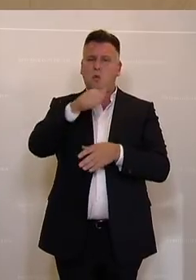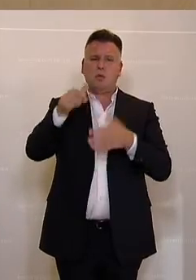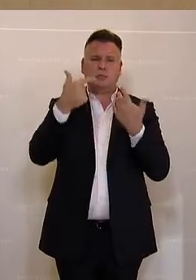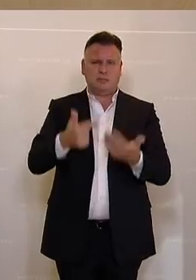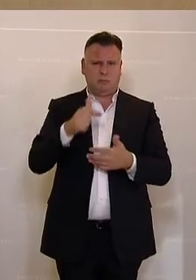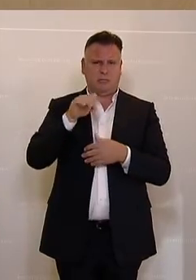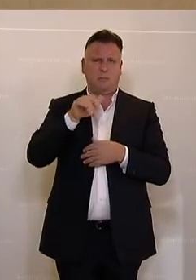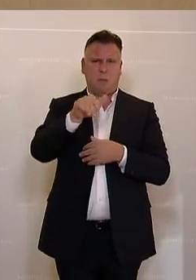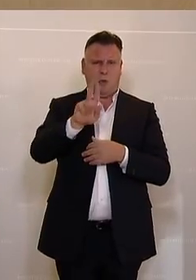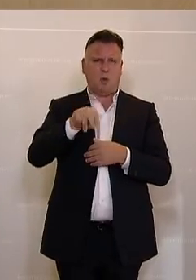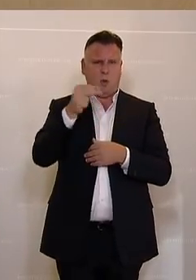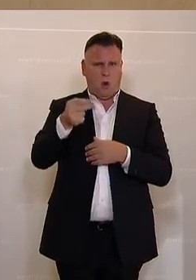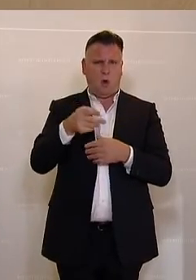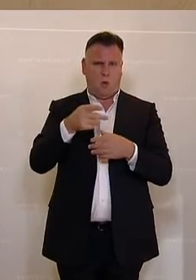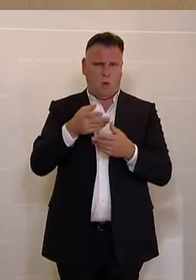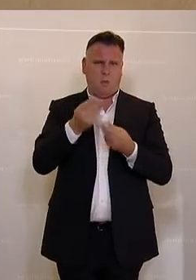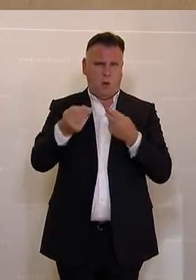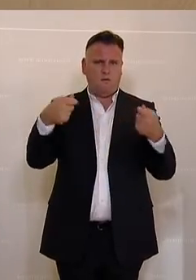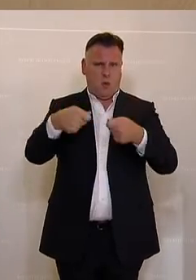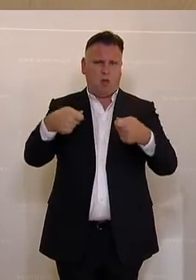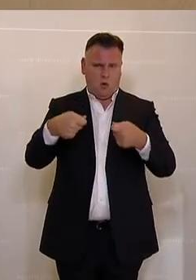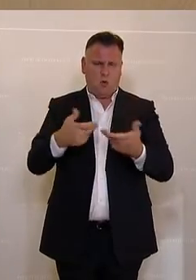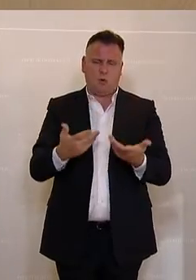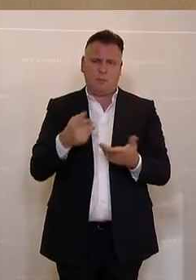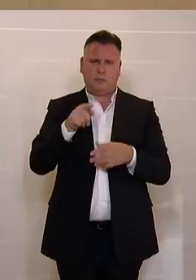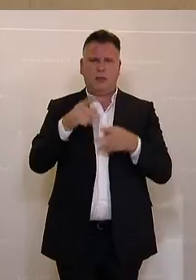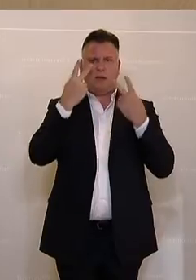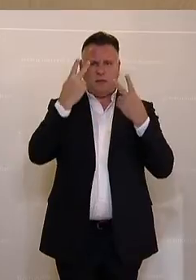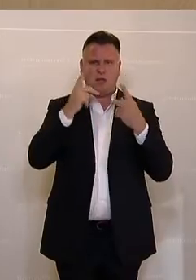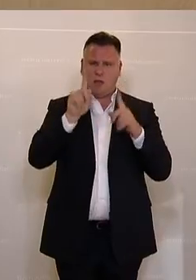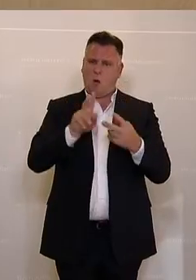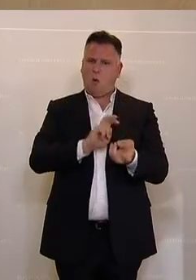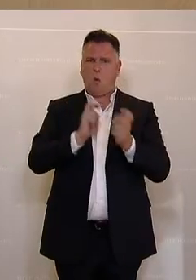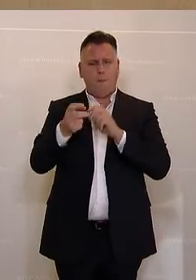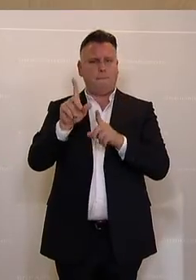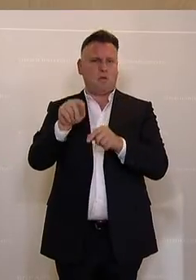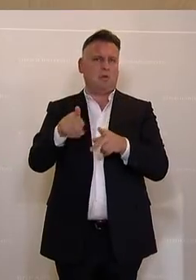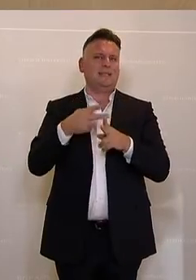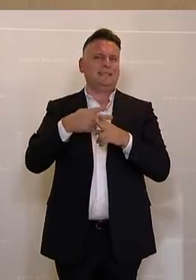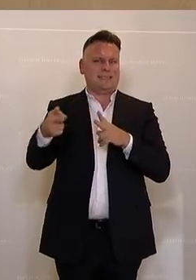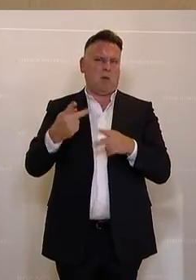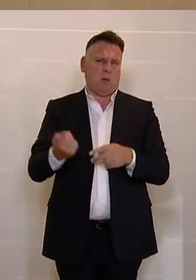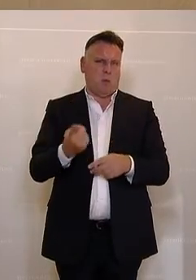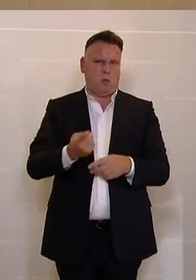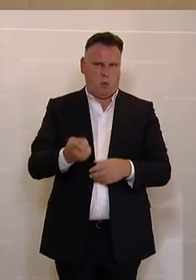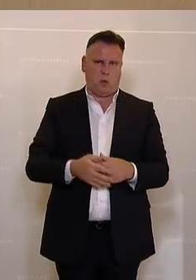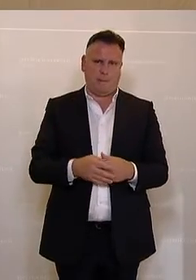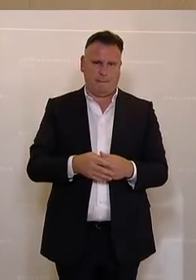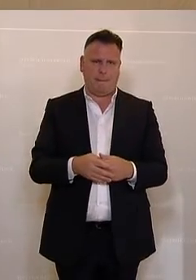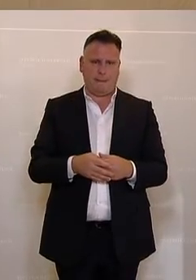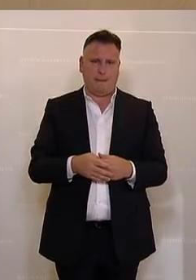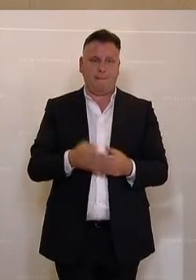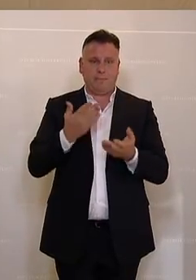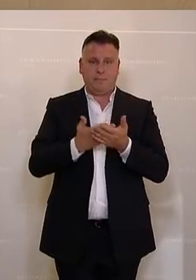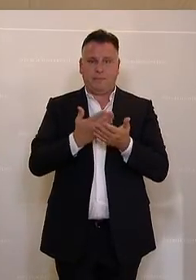Euro zur Verfügung. Ein wichtiger Schritt auch für den Umstieg auf saubere Antriebsformen. Also